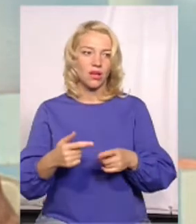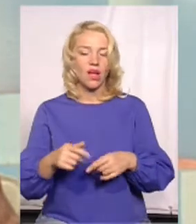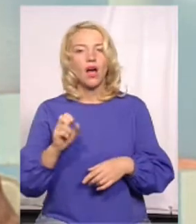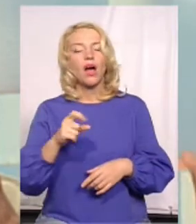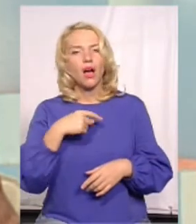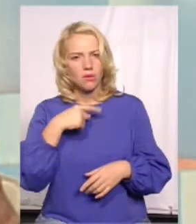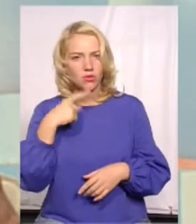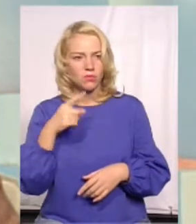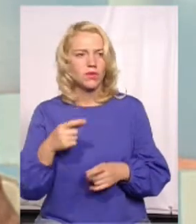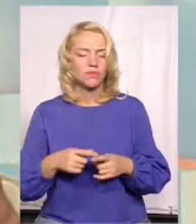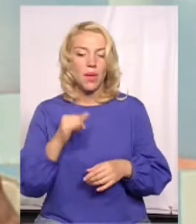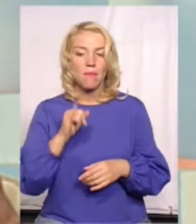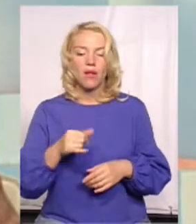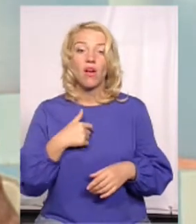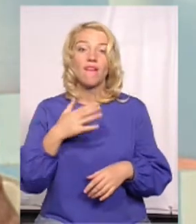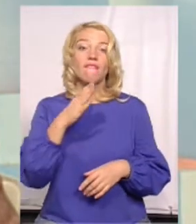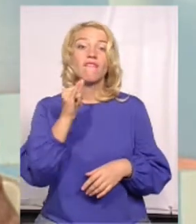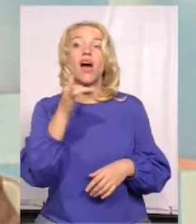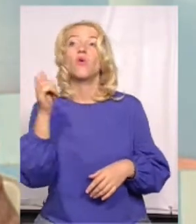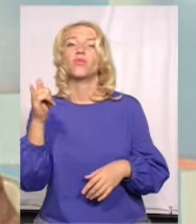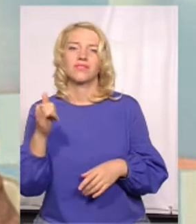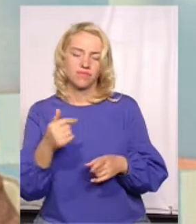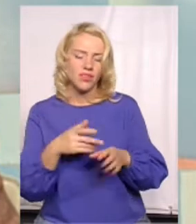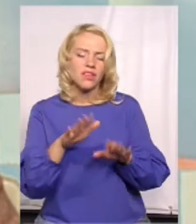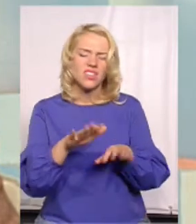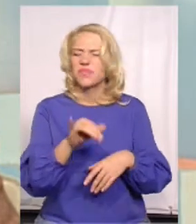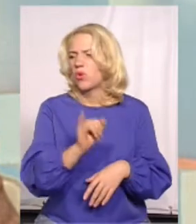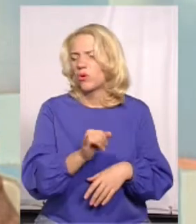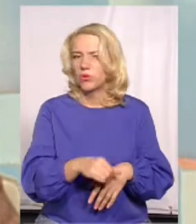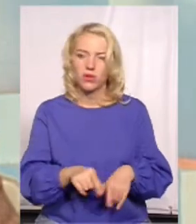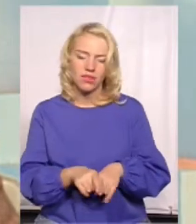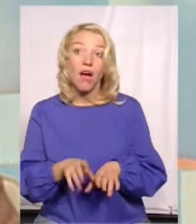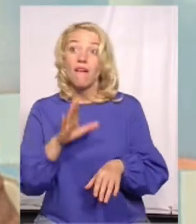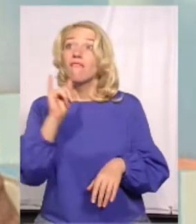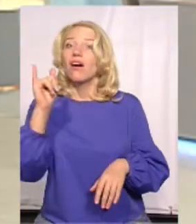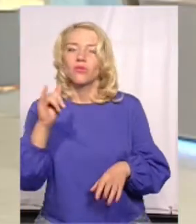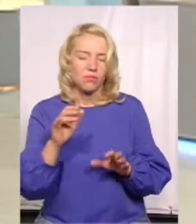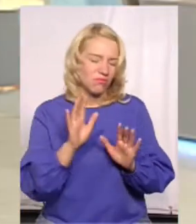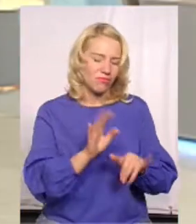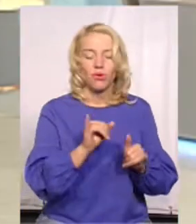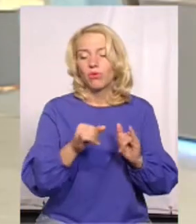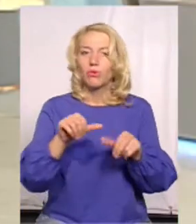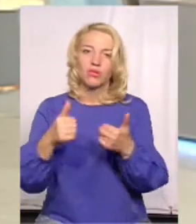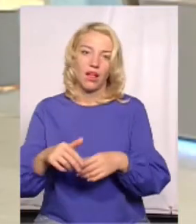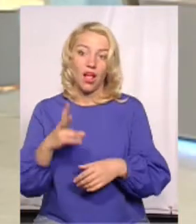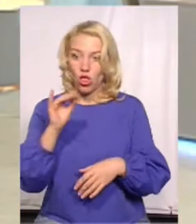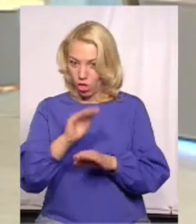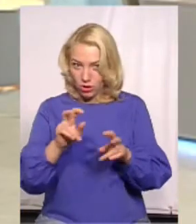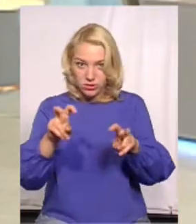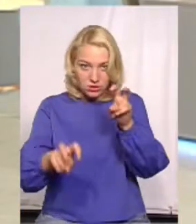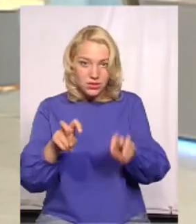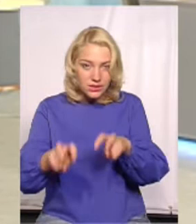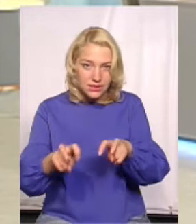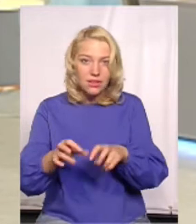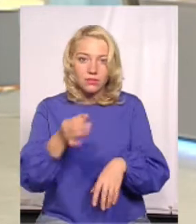робимо поганий блог. Вау, ну, це погано. Вау, це теж погані скульптури. Але діти не злазять. Більше того,